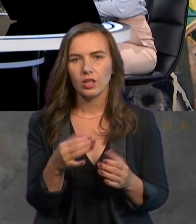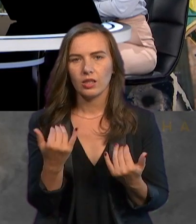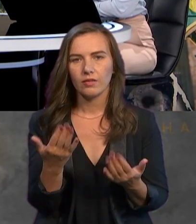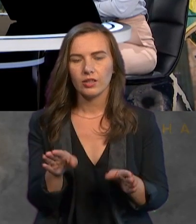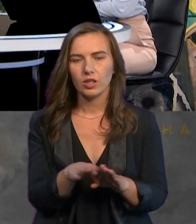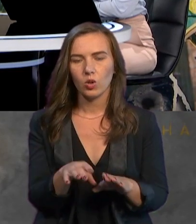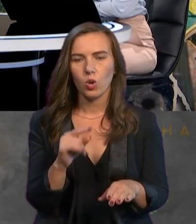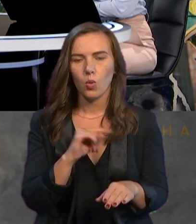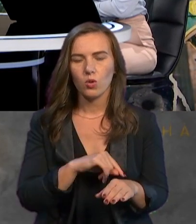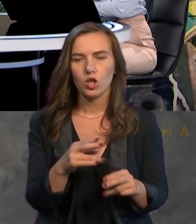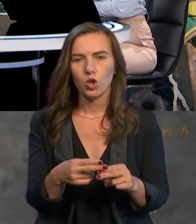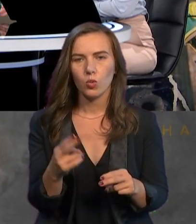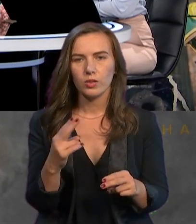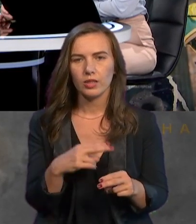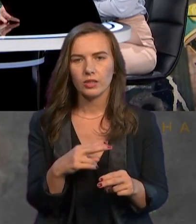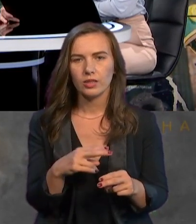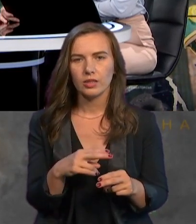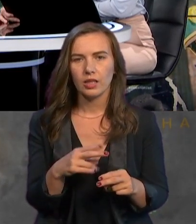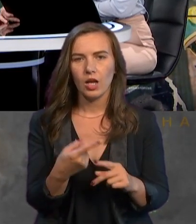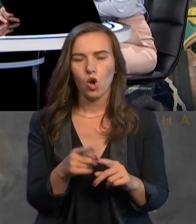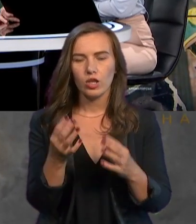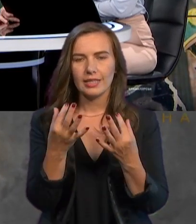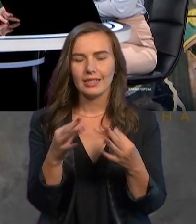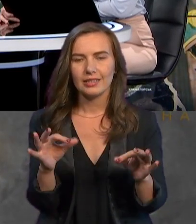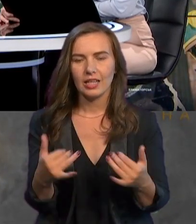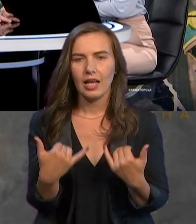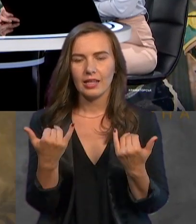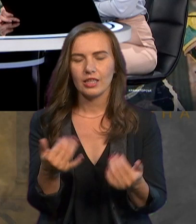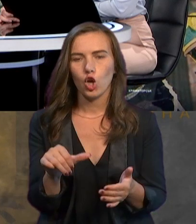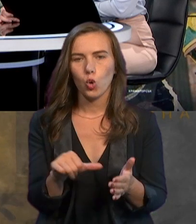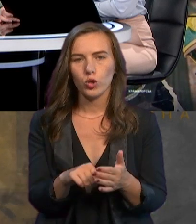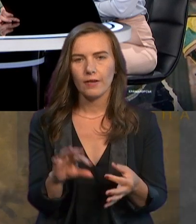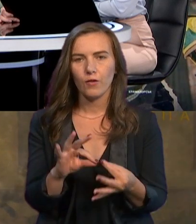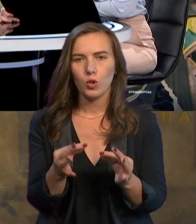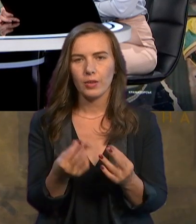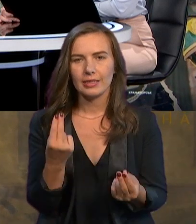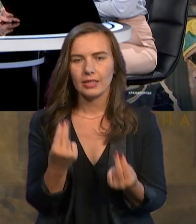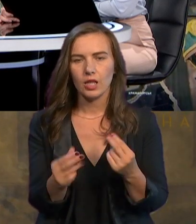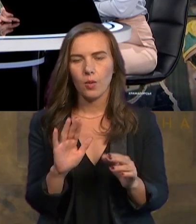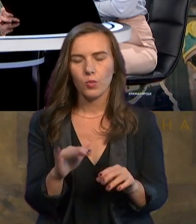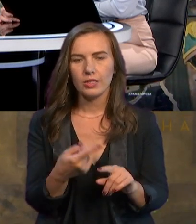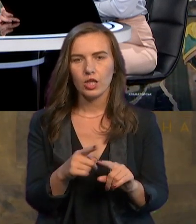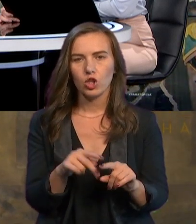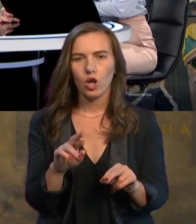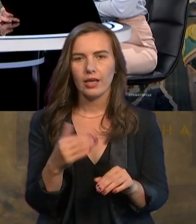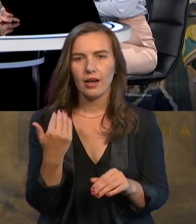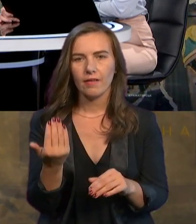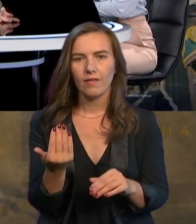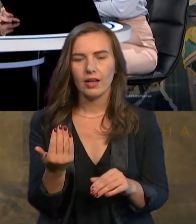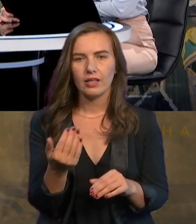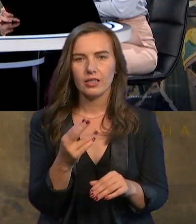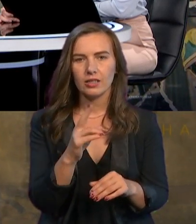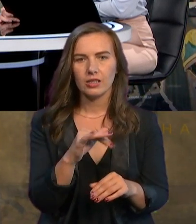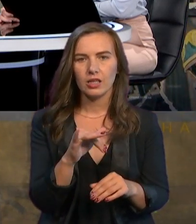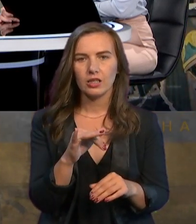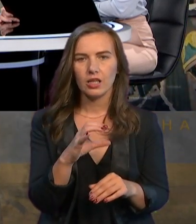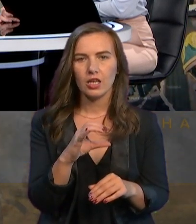моральною компенсацією ось ця ліцензія для участі в Олімпійських іграх після того, як вас дискваліфікували